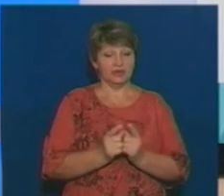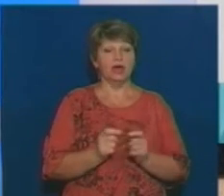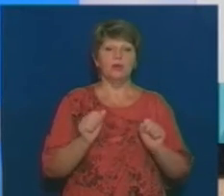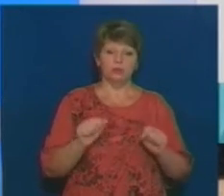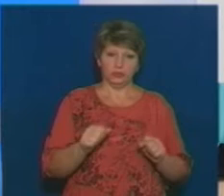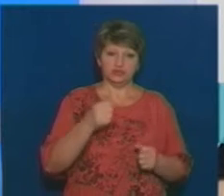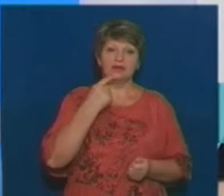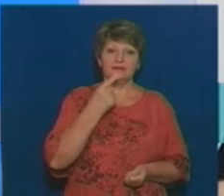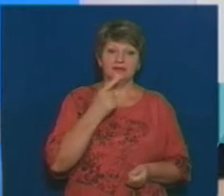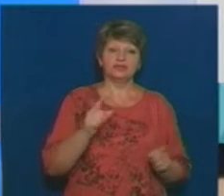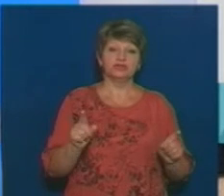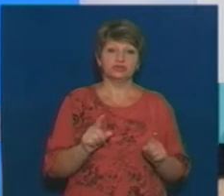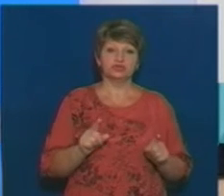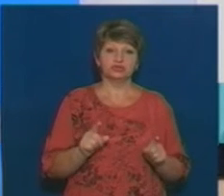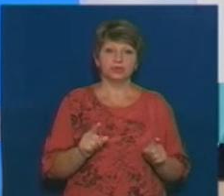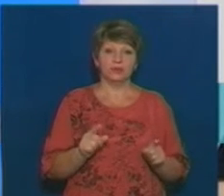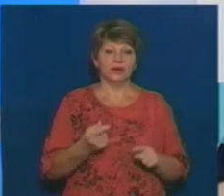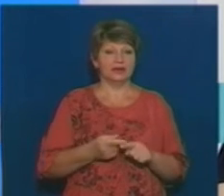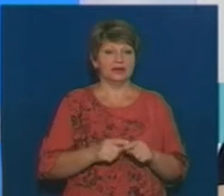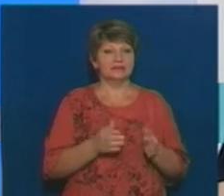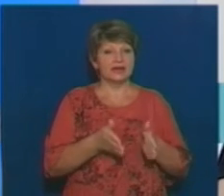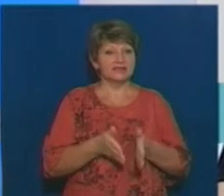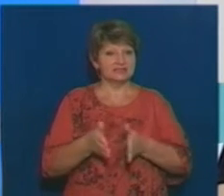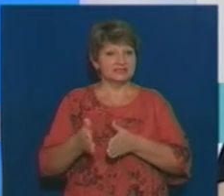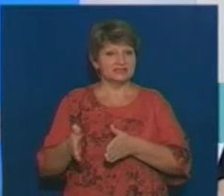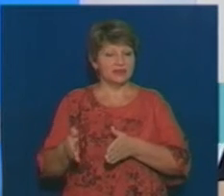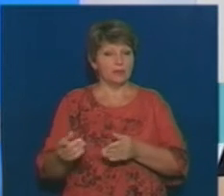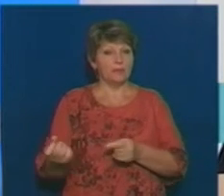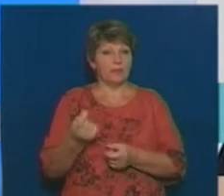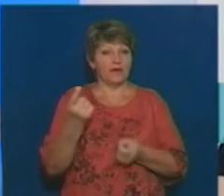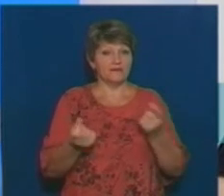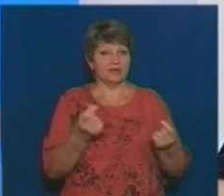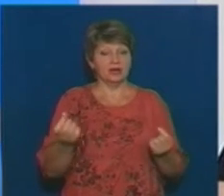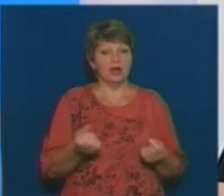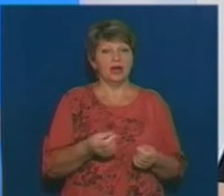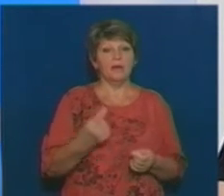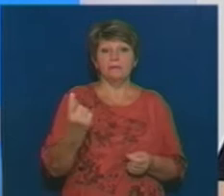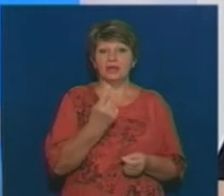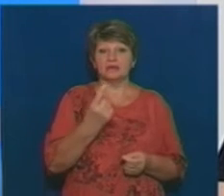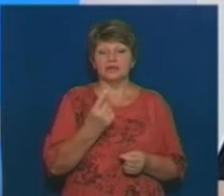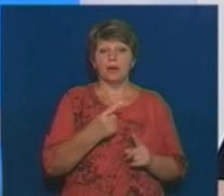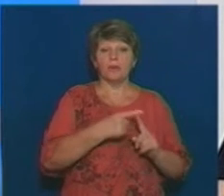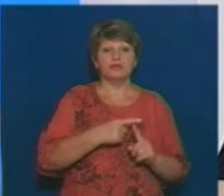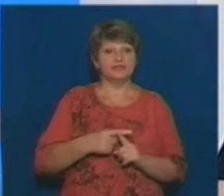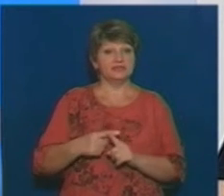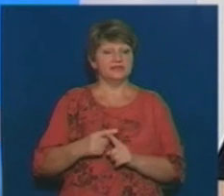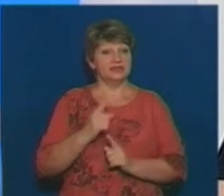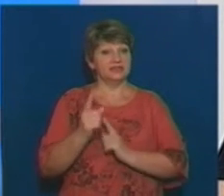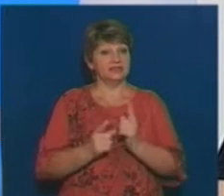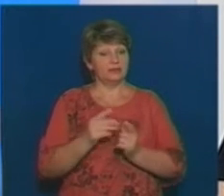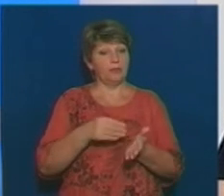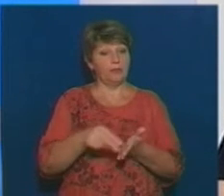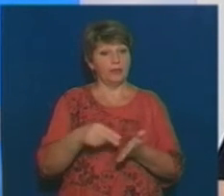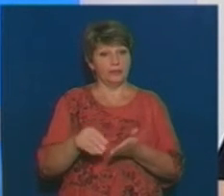І можна говорити, що з появи цієї системи намалювалися певні позитивні зміни в цій галузі, саме в сфері закупівлі